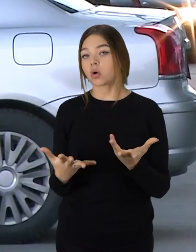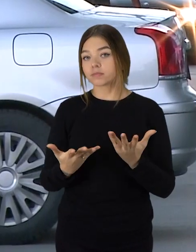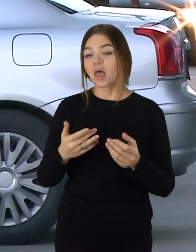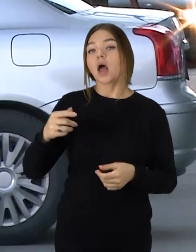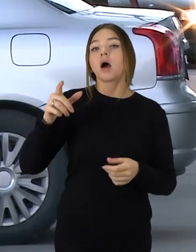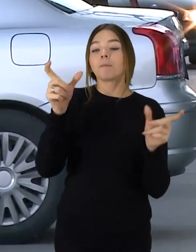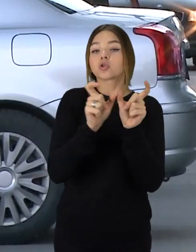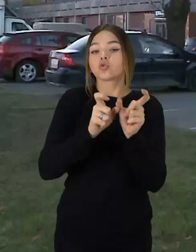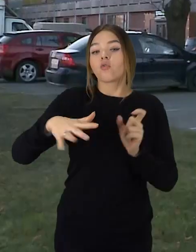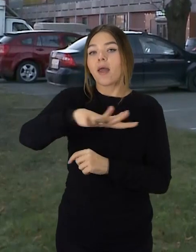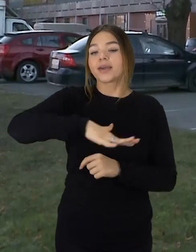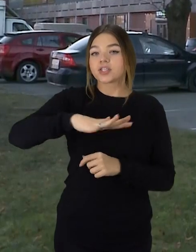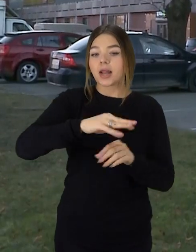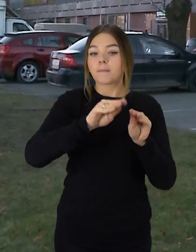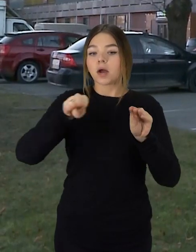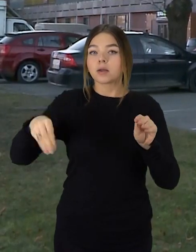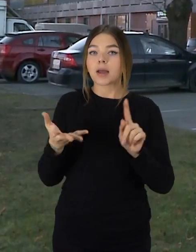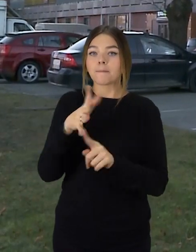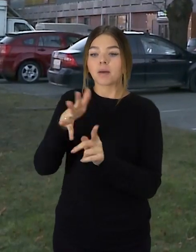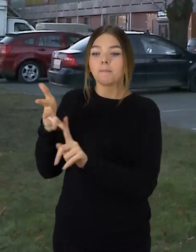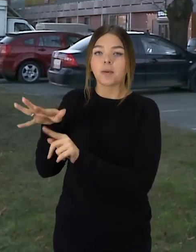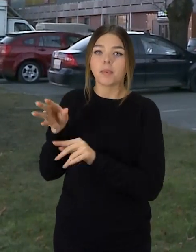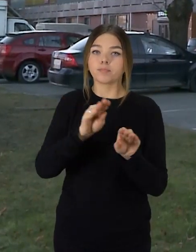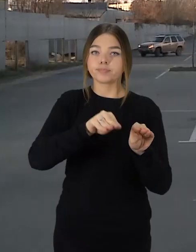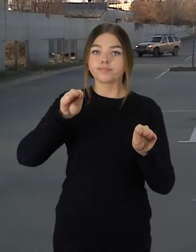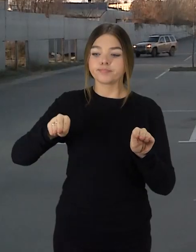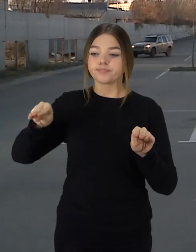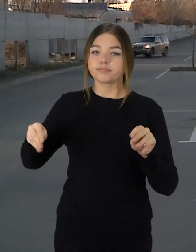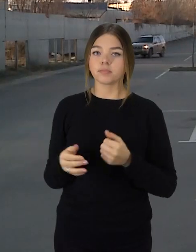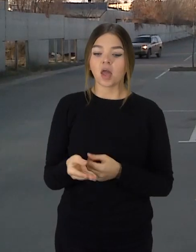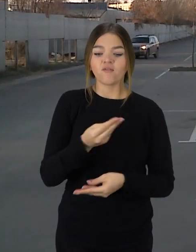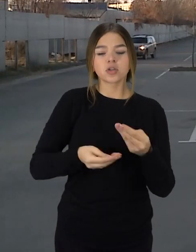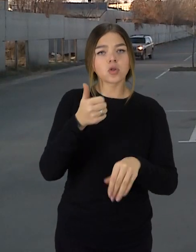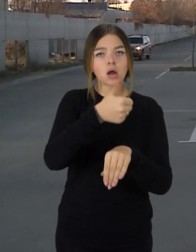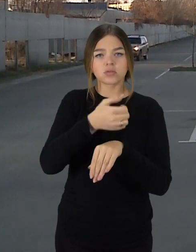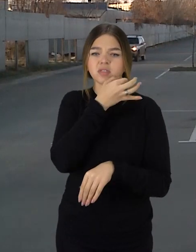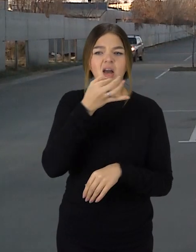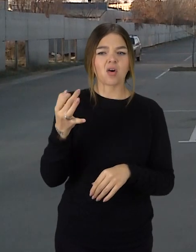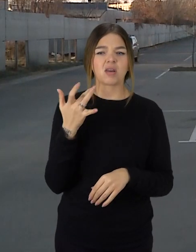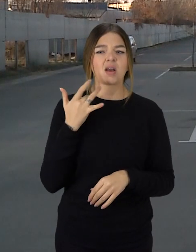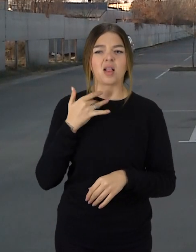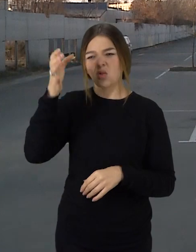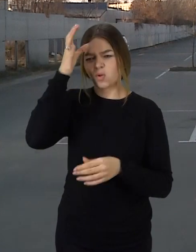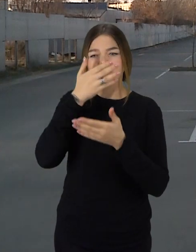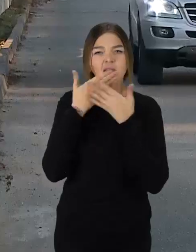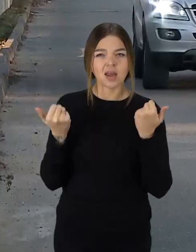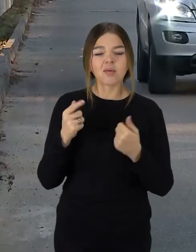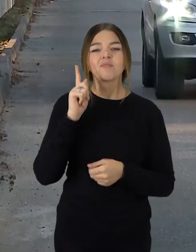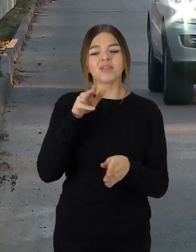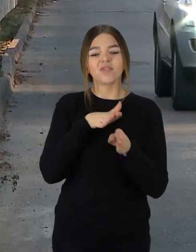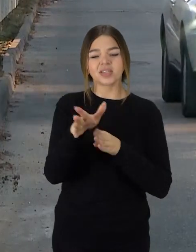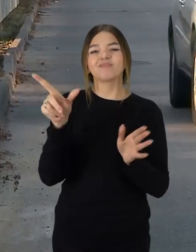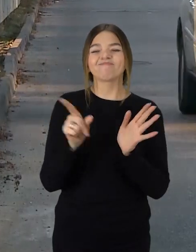automobiliai stovėjimo aikštelėje būtų statomi kas penktoje vietoje. Verslo atstovai sako, kad toks reikalavimas nelogiškas, bet